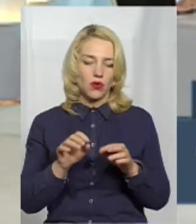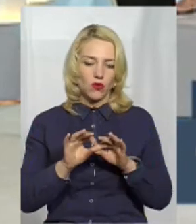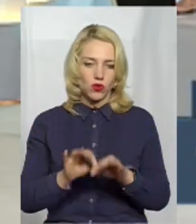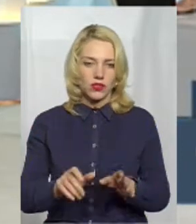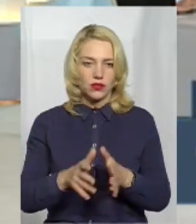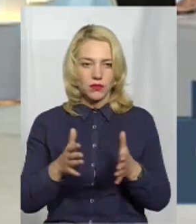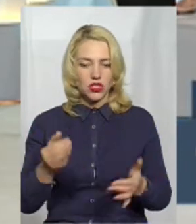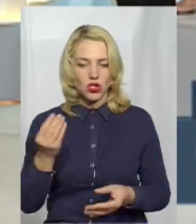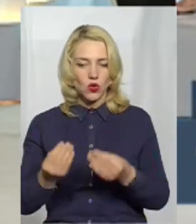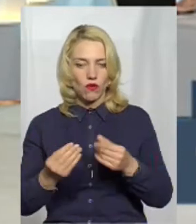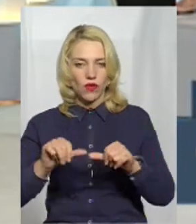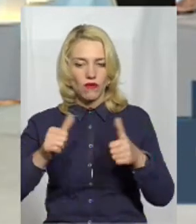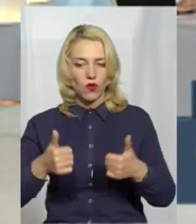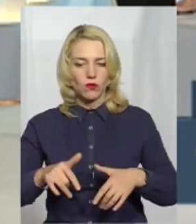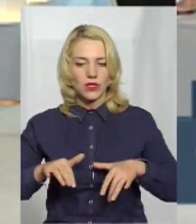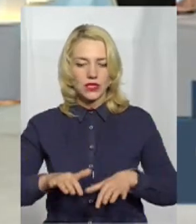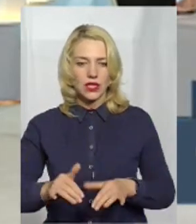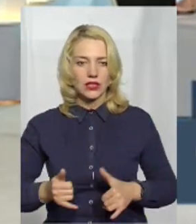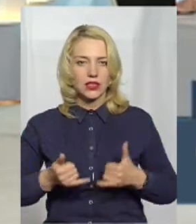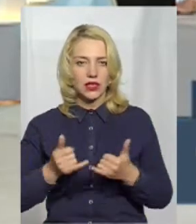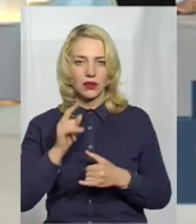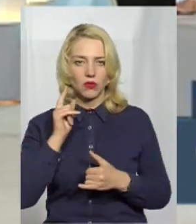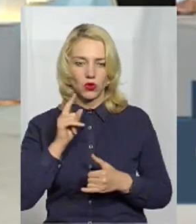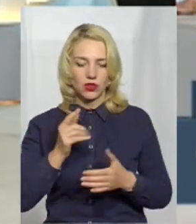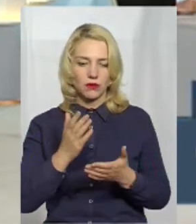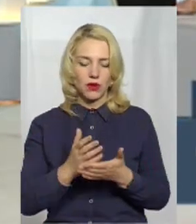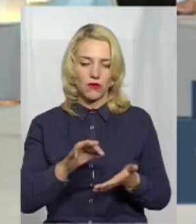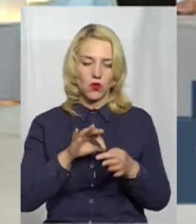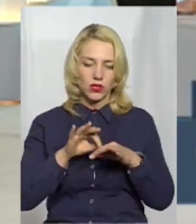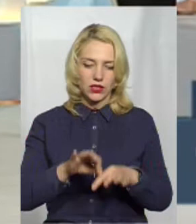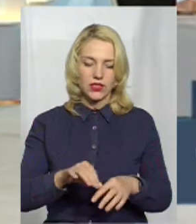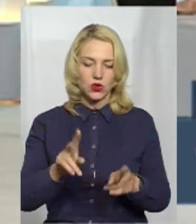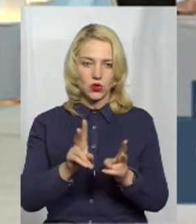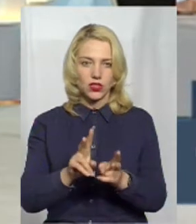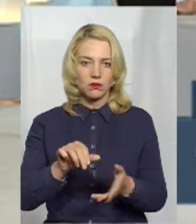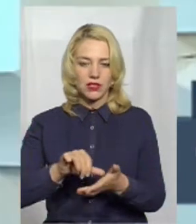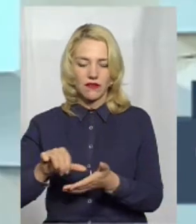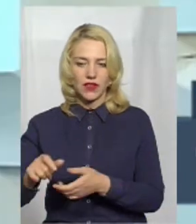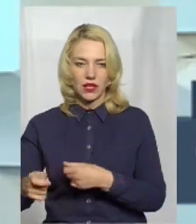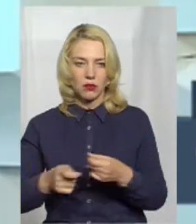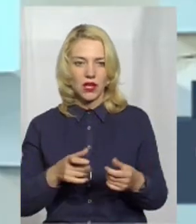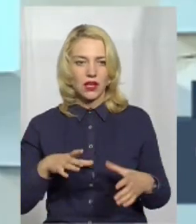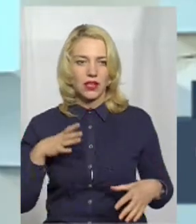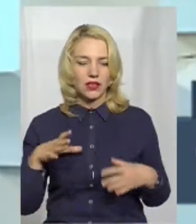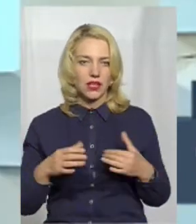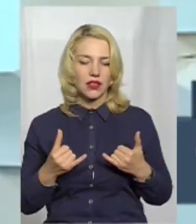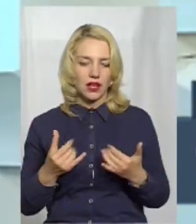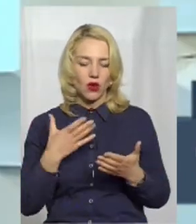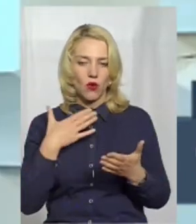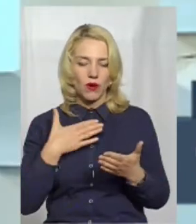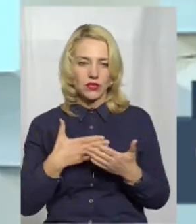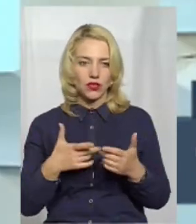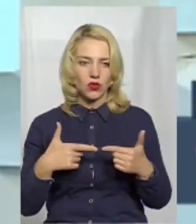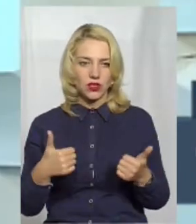в ігровій формі заходи для молоді. Проводяться зустрічі з представниками влади і тренінги для громадських організацій. Обов